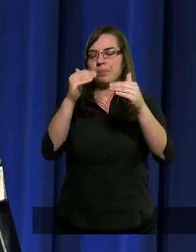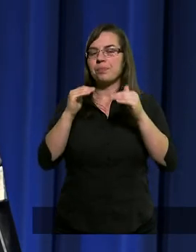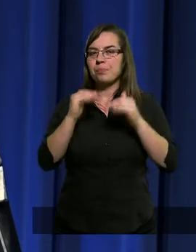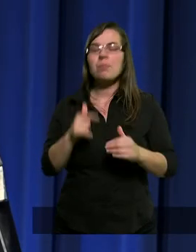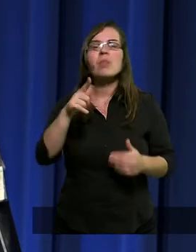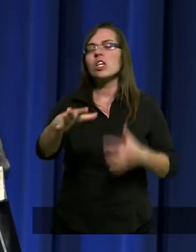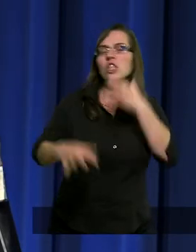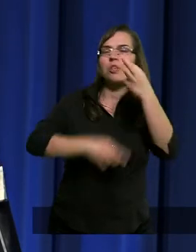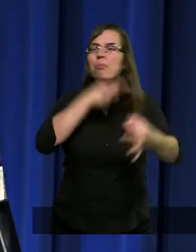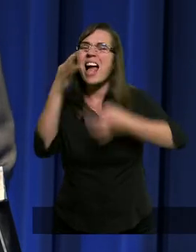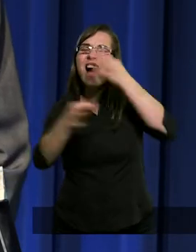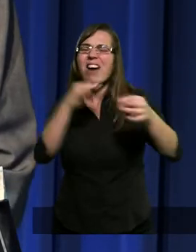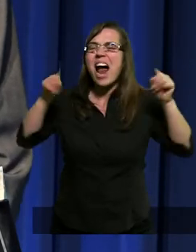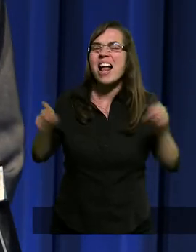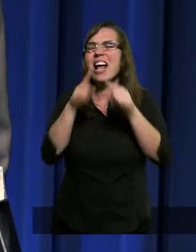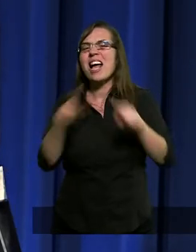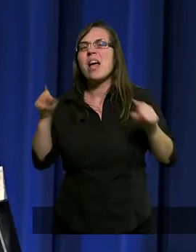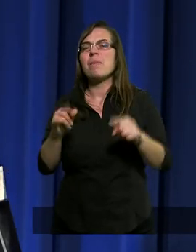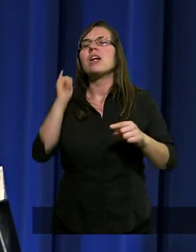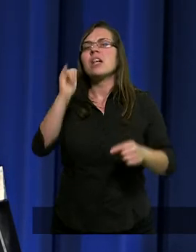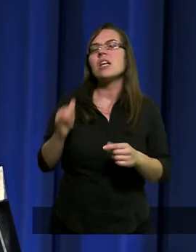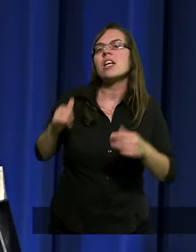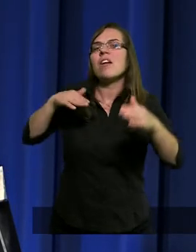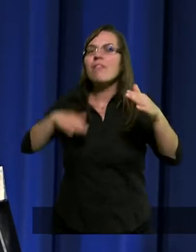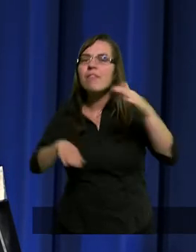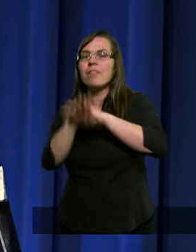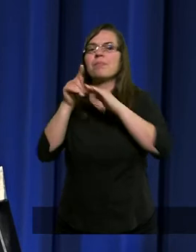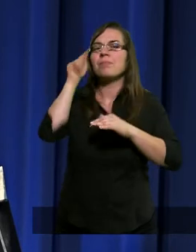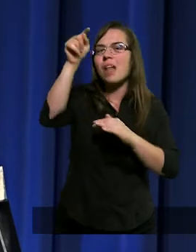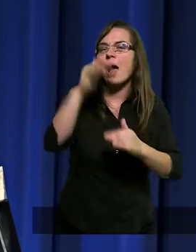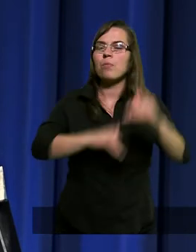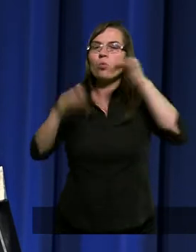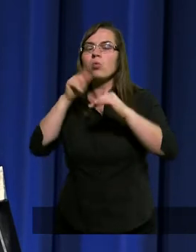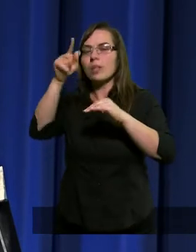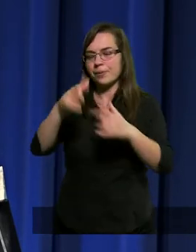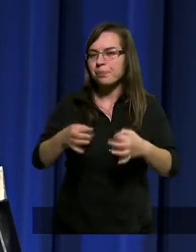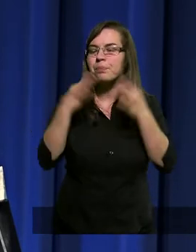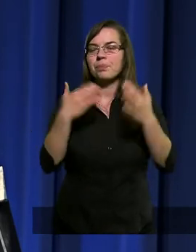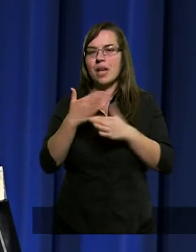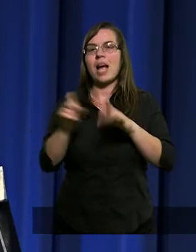Zaśpiewali hymn i wyszli ku górze oliwnej.